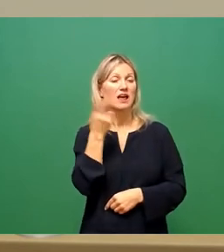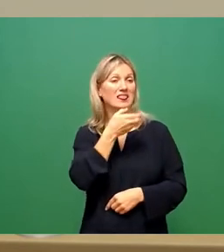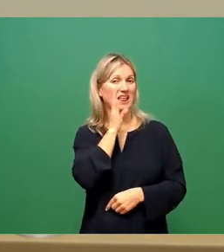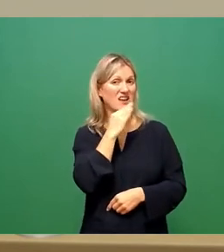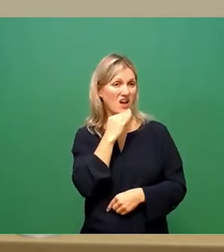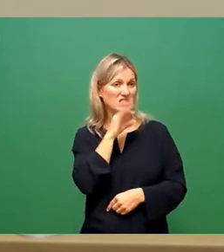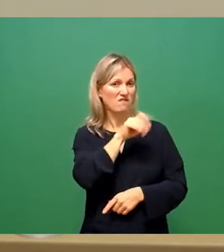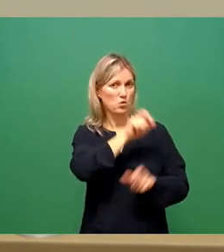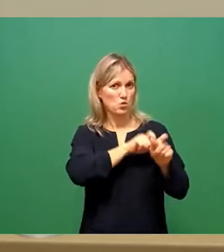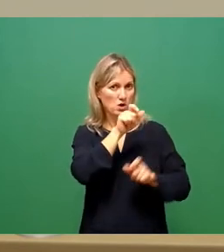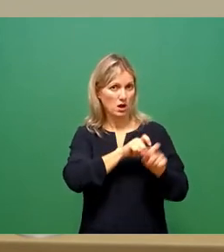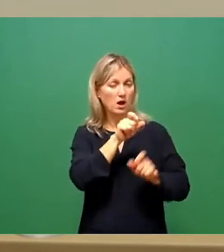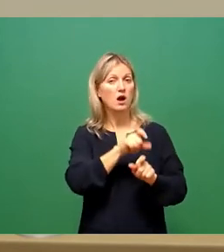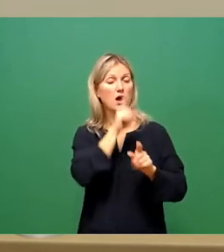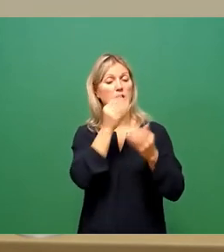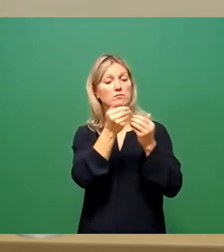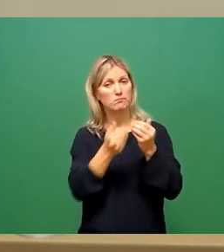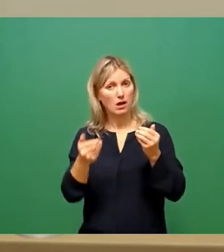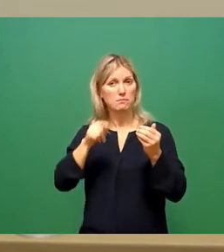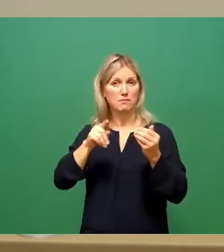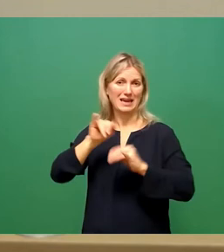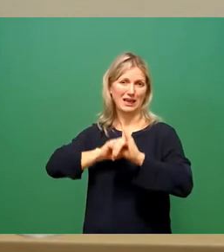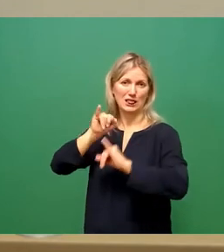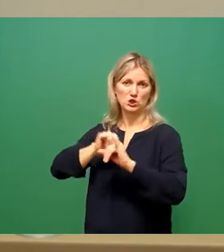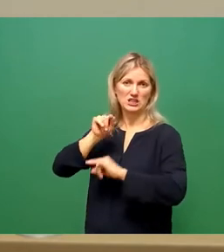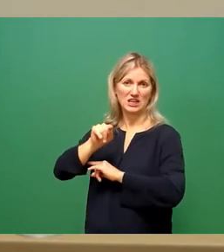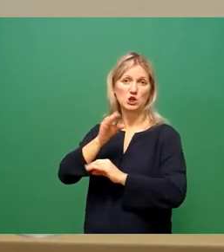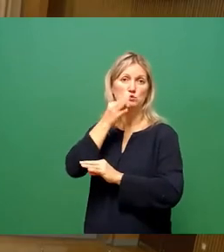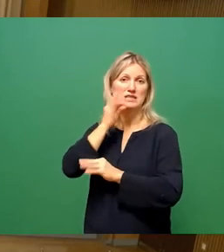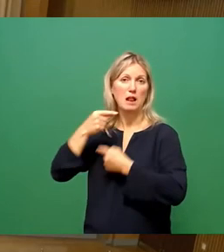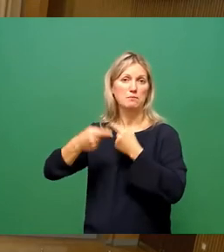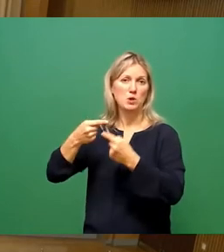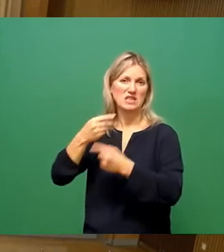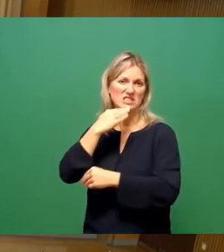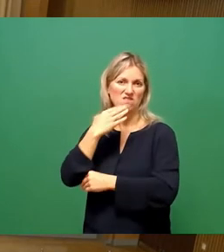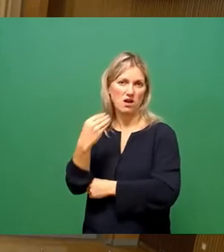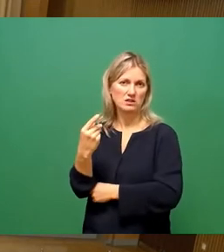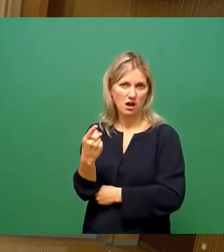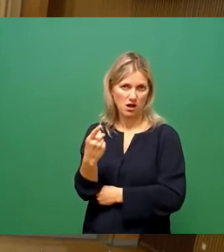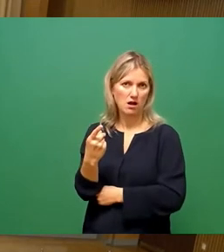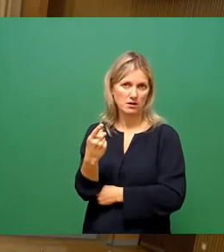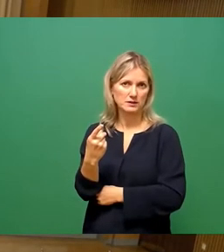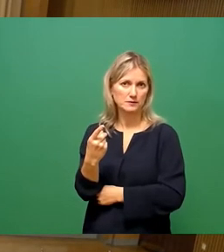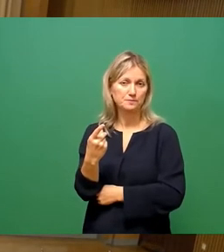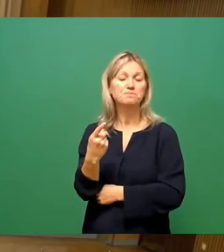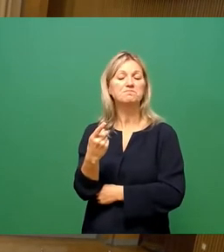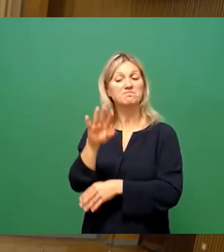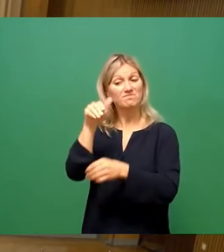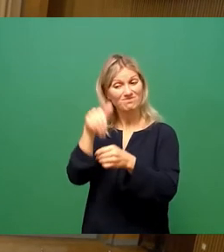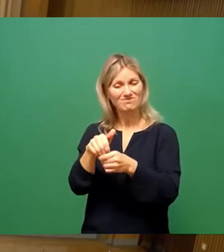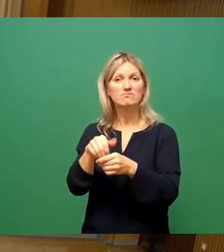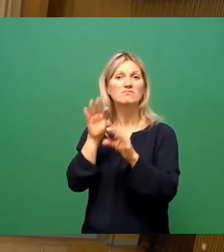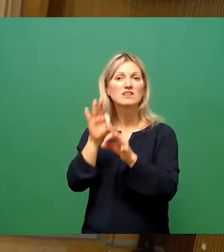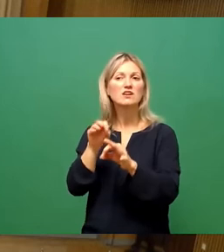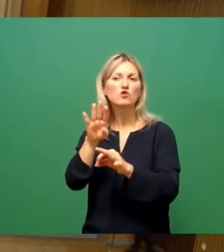Bürgerinnen und Bürger, von der Versorgung der Industrie mit sogenannten Spezialprozesswasser. Wasser, das gezielt für die Belange